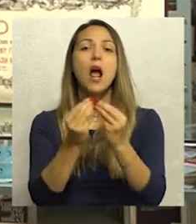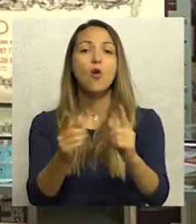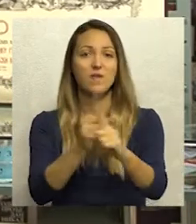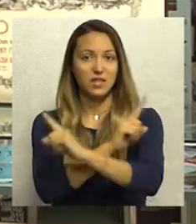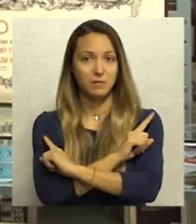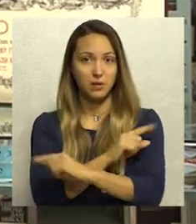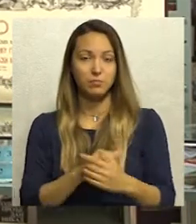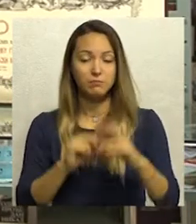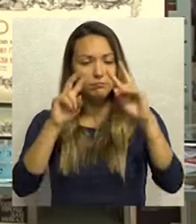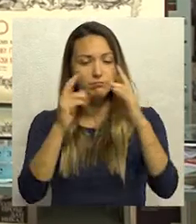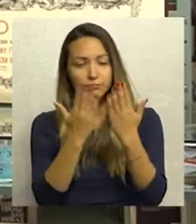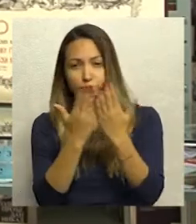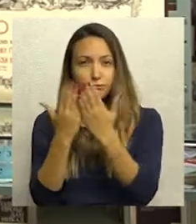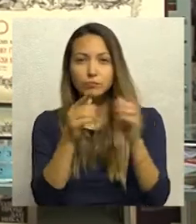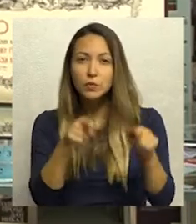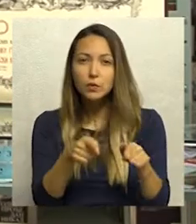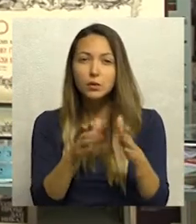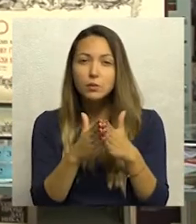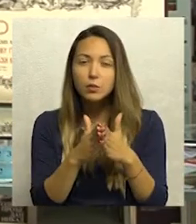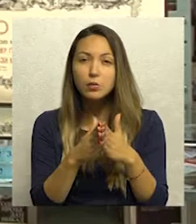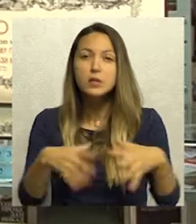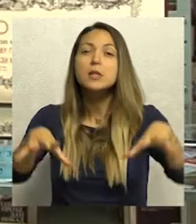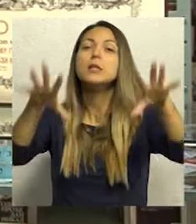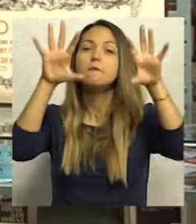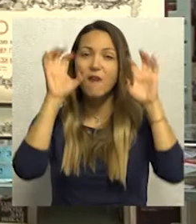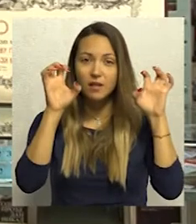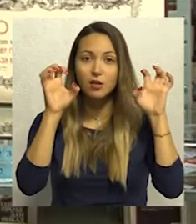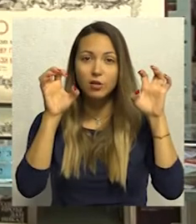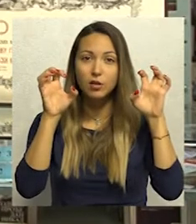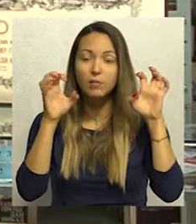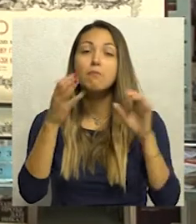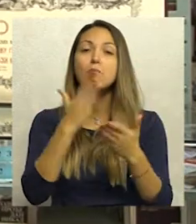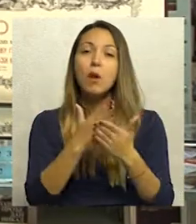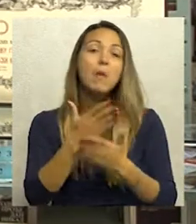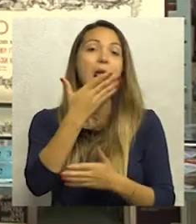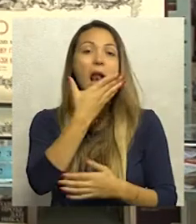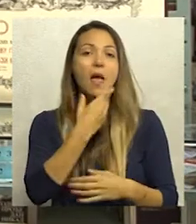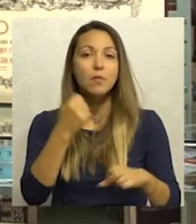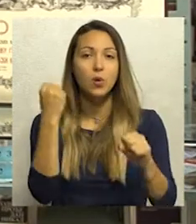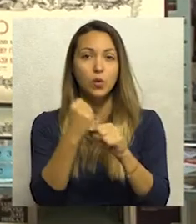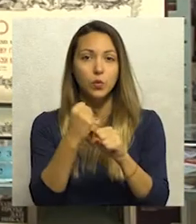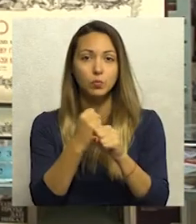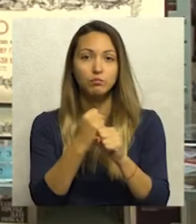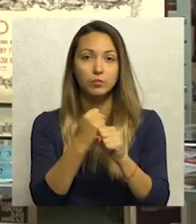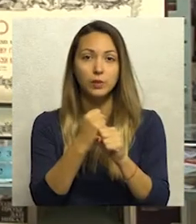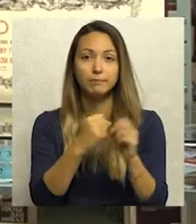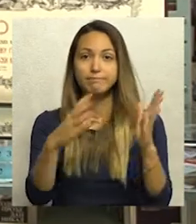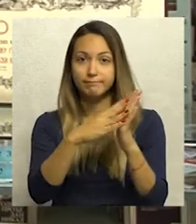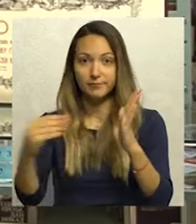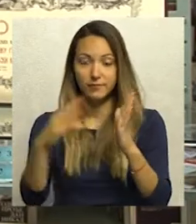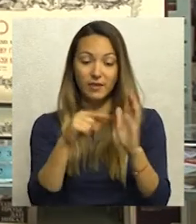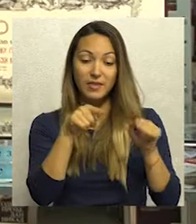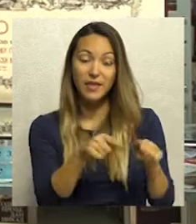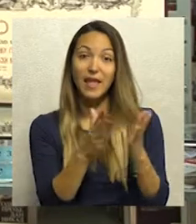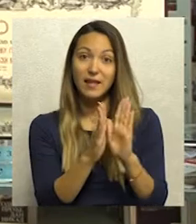knjigu, ishvativši da bi bilo lepo uraditi reprint te knjige i